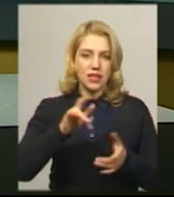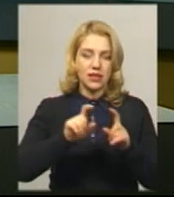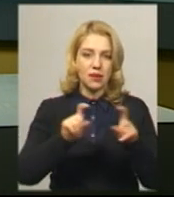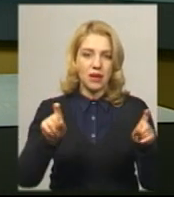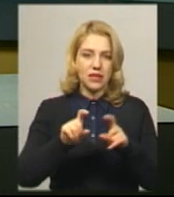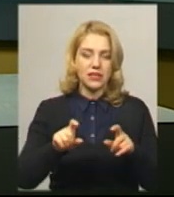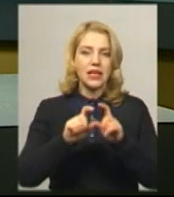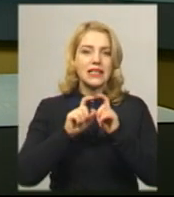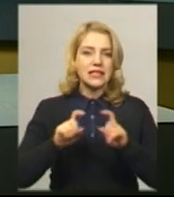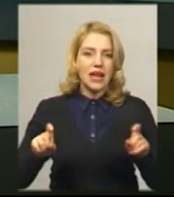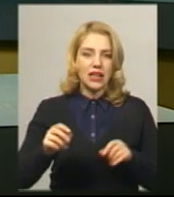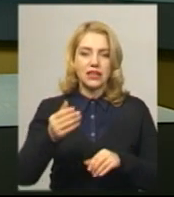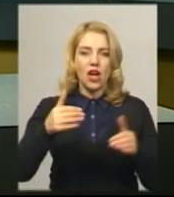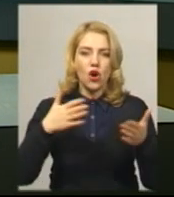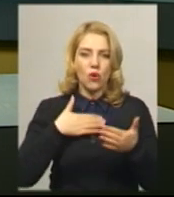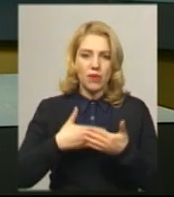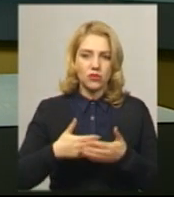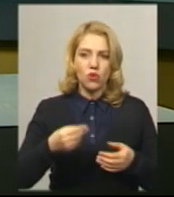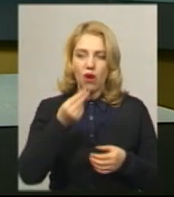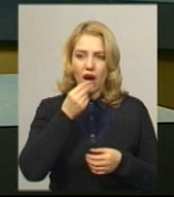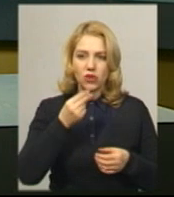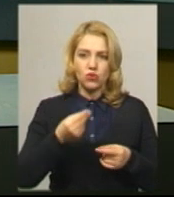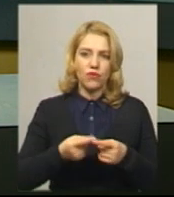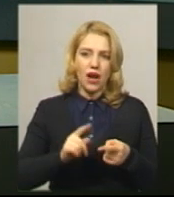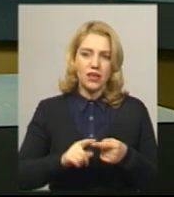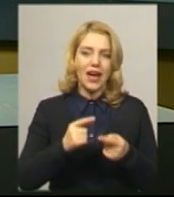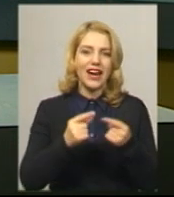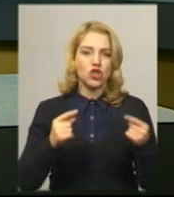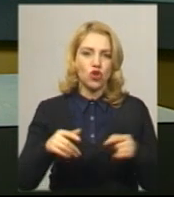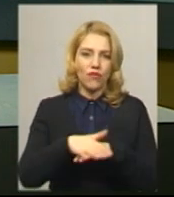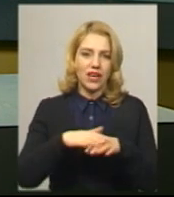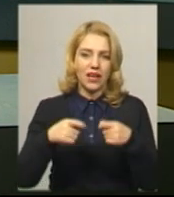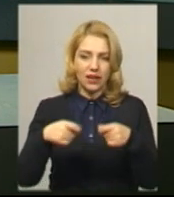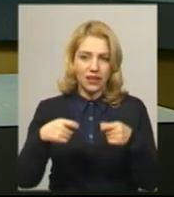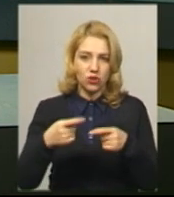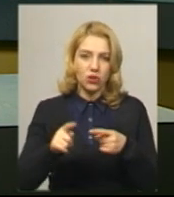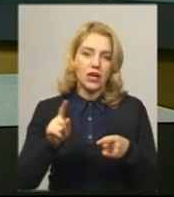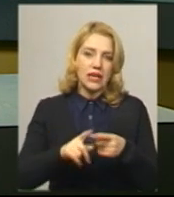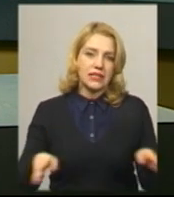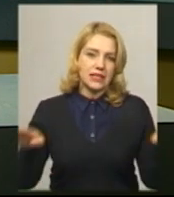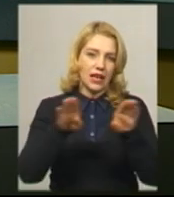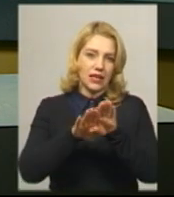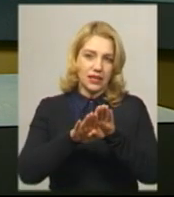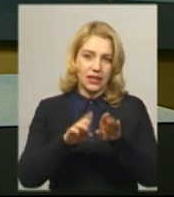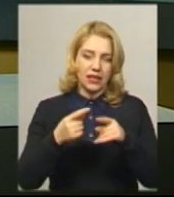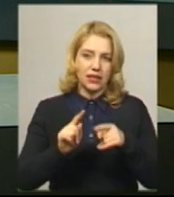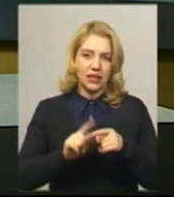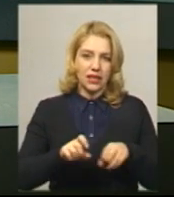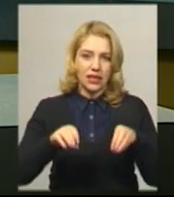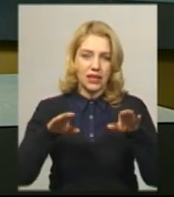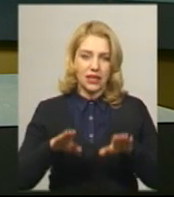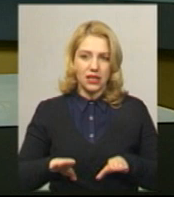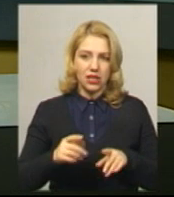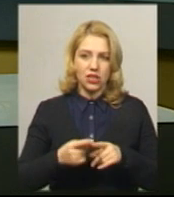заклади громадського харчування, речові ринки закрили на карантин. Таке рішення ухвалили вчора під час засідання Комісії з техногенної безпеки